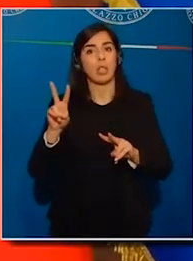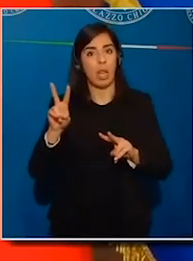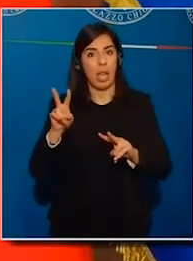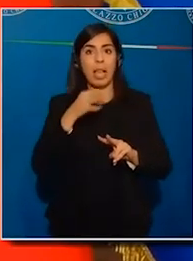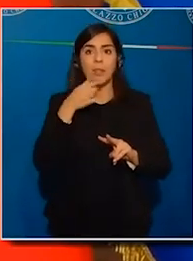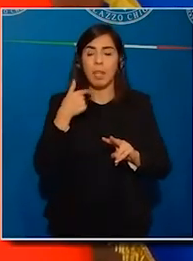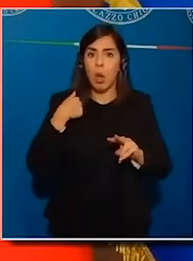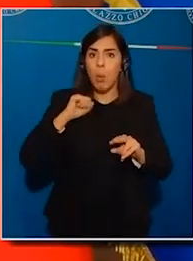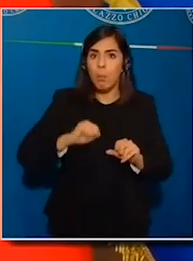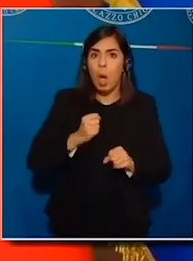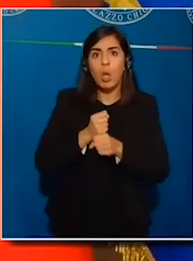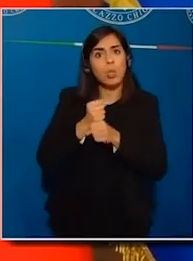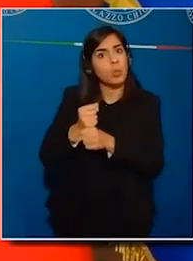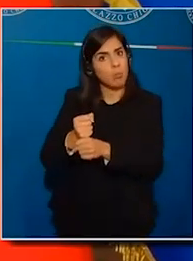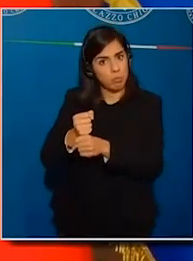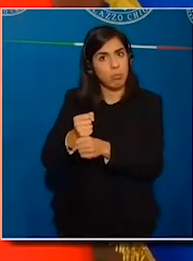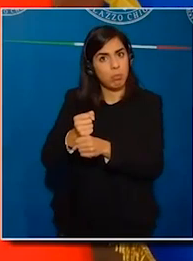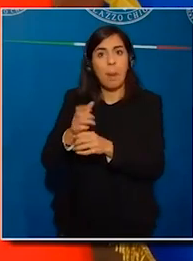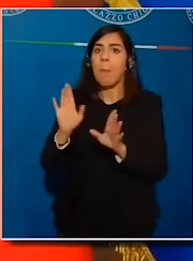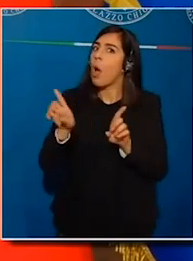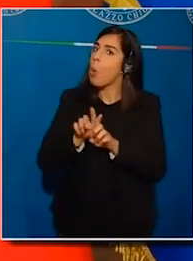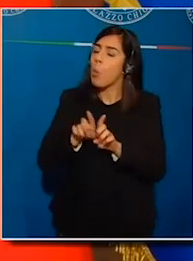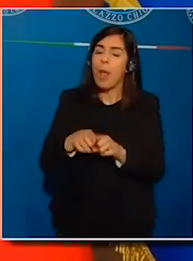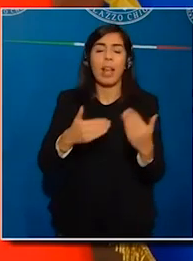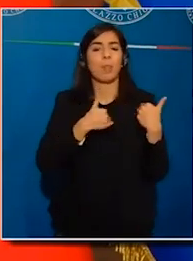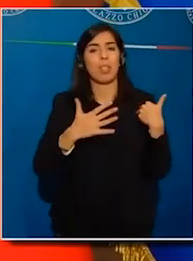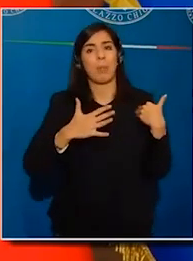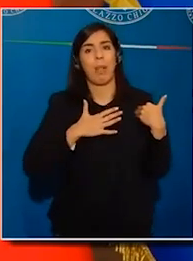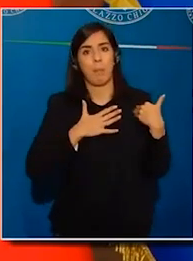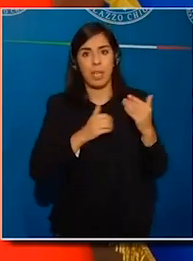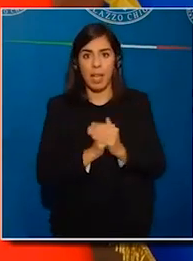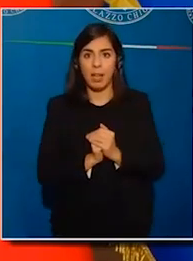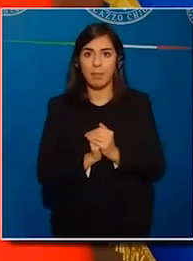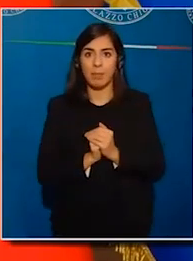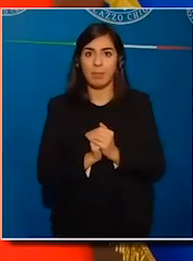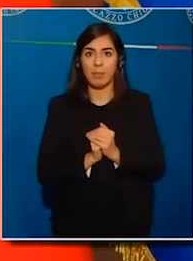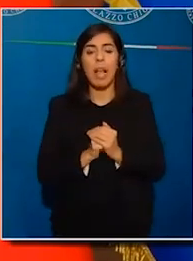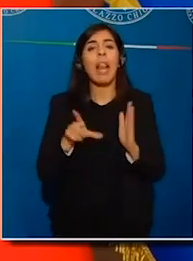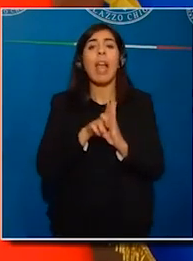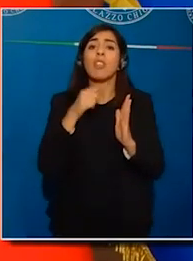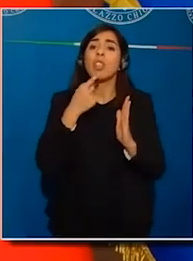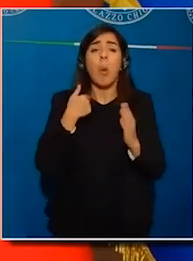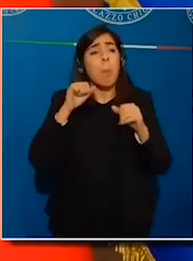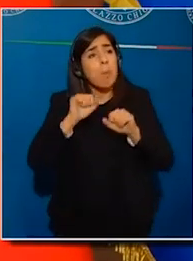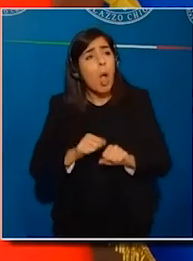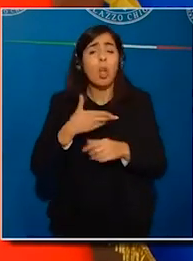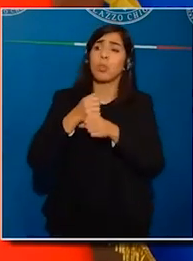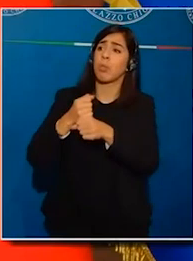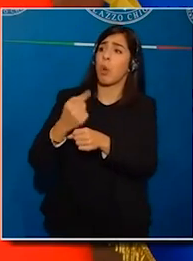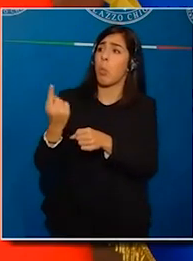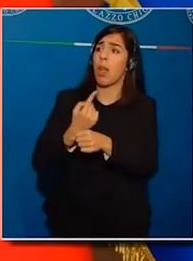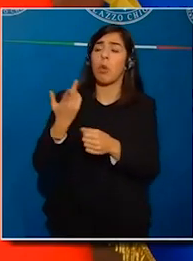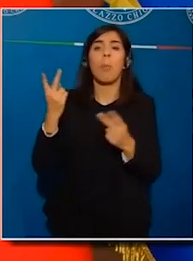avvalga o meno della facoltà, la legge la prevede come facoltà, quindi non è obbligatoria, tant'è che anche il